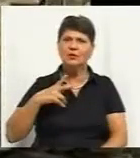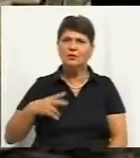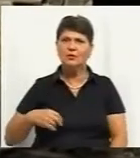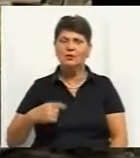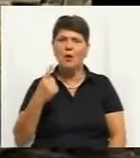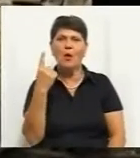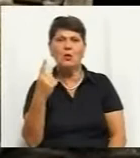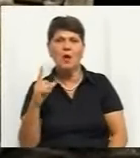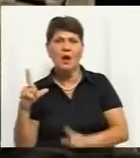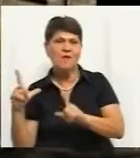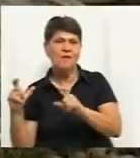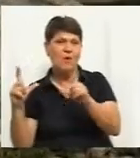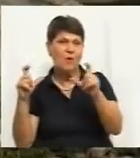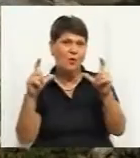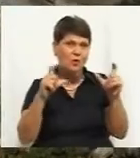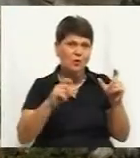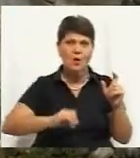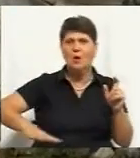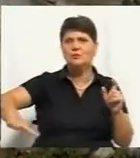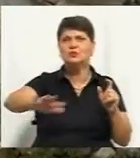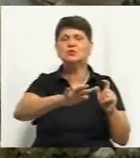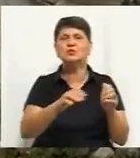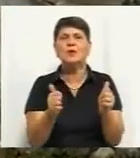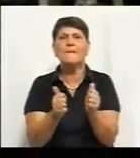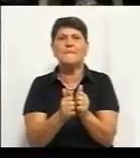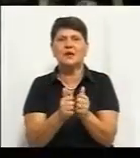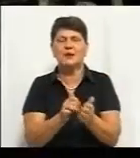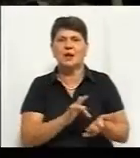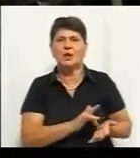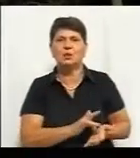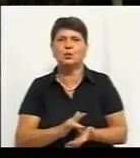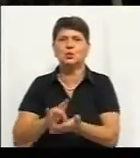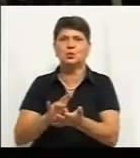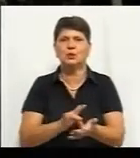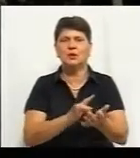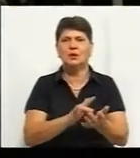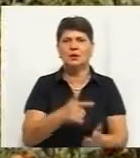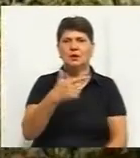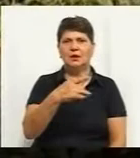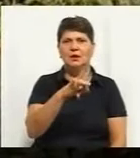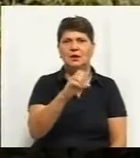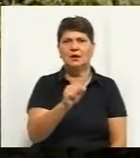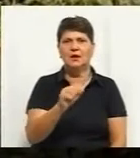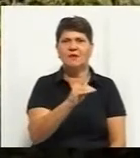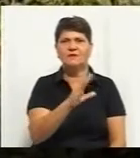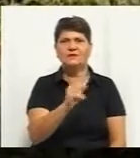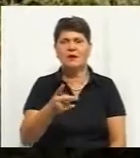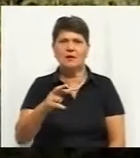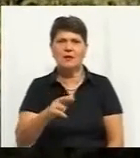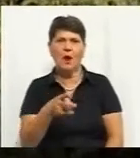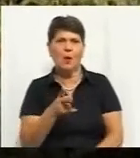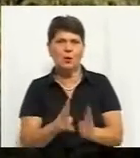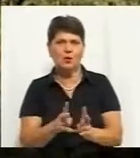фотозон для туристів. Знаходиться вона біля арки з терасою, що виходила з гравської кухні. «В літню пору над